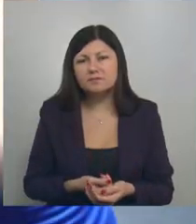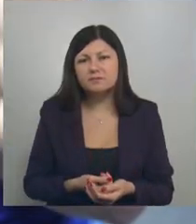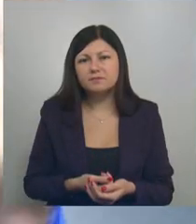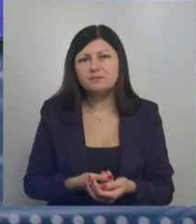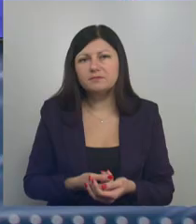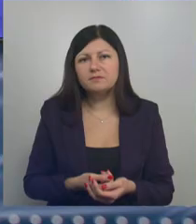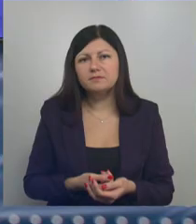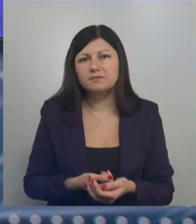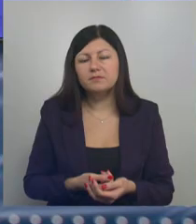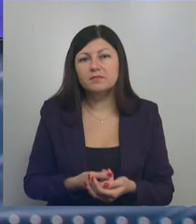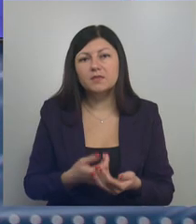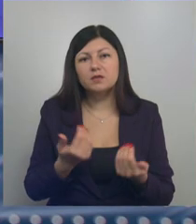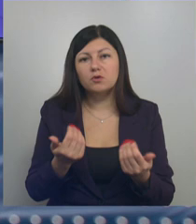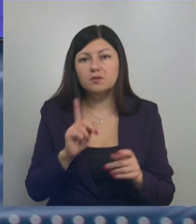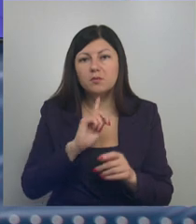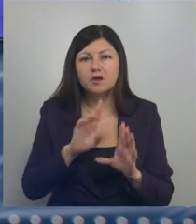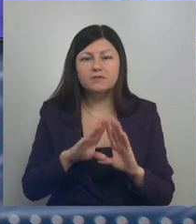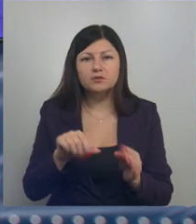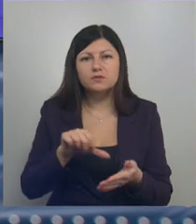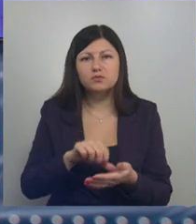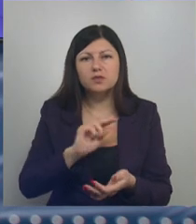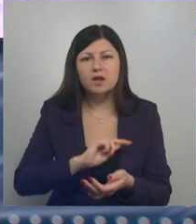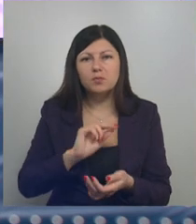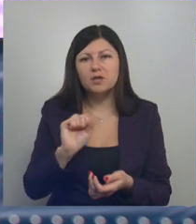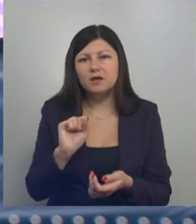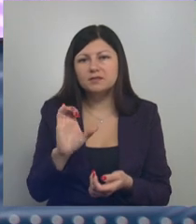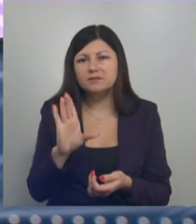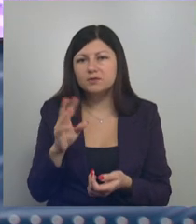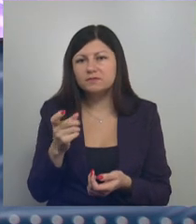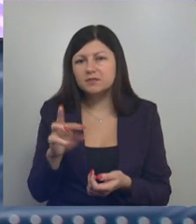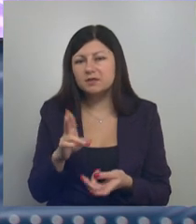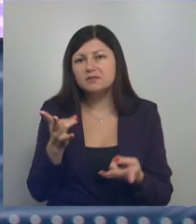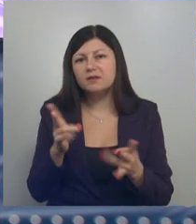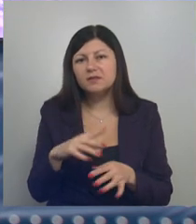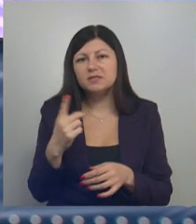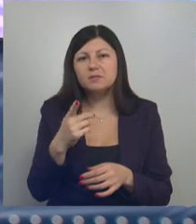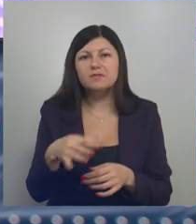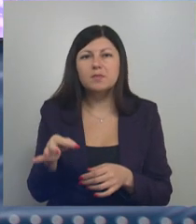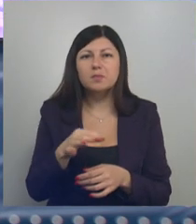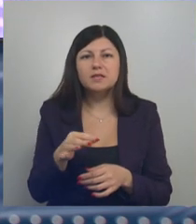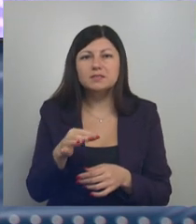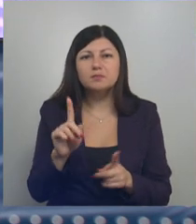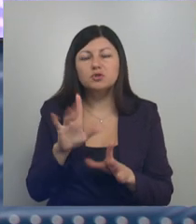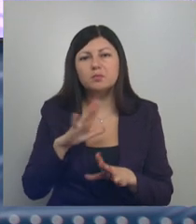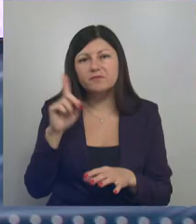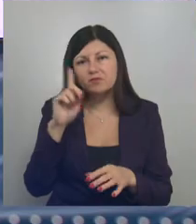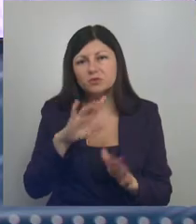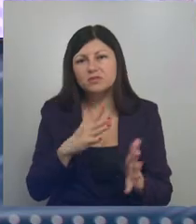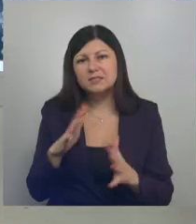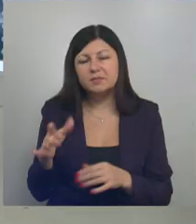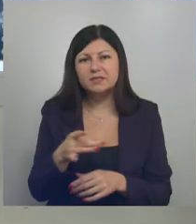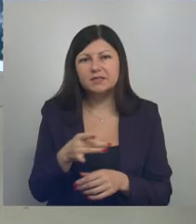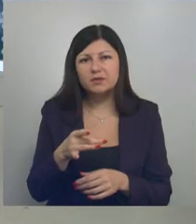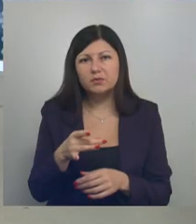Белогоря. Ну а на этом пока все. В студии работала Анна Свидовская. Оставайтесь с Первым областным, чтобы быть в курсе событий